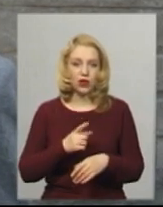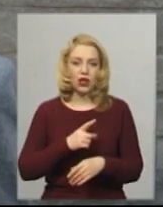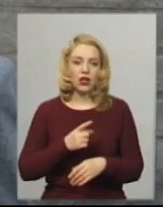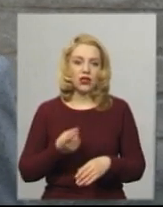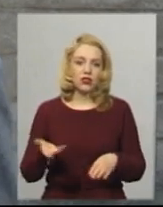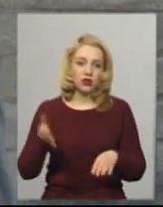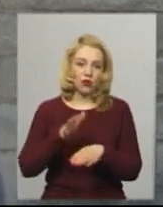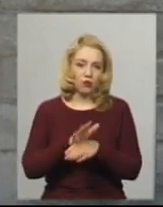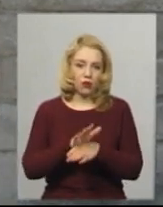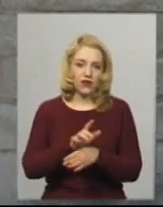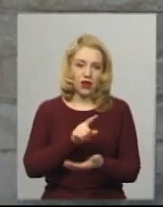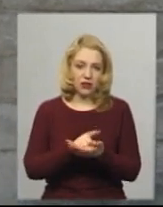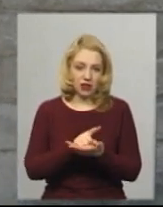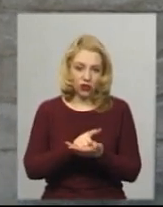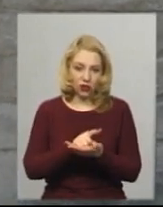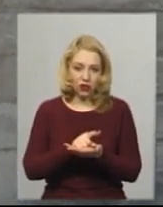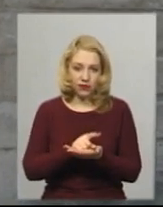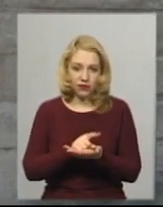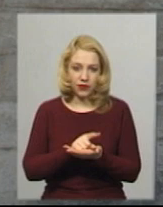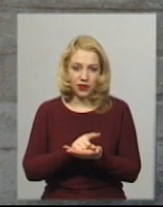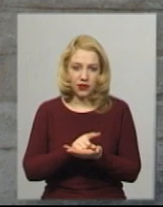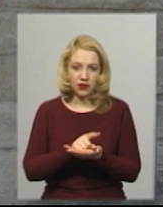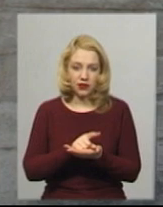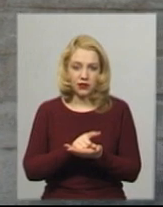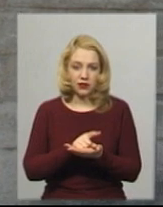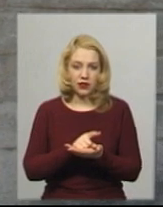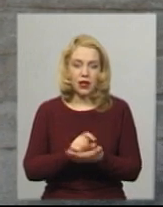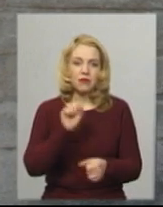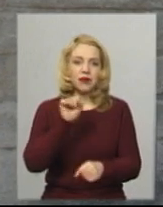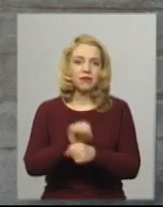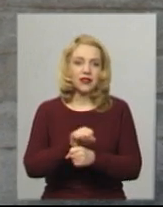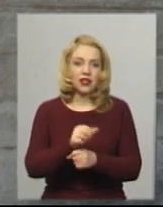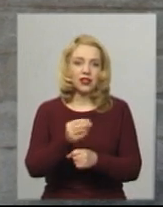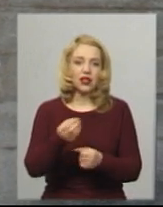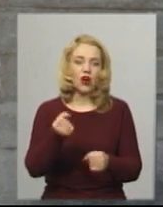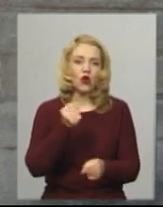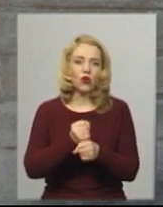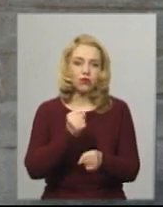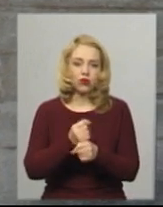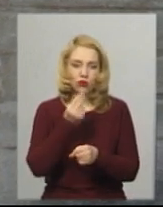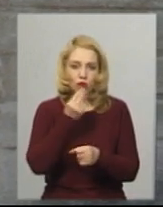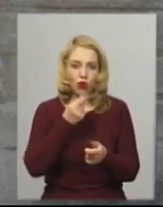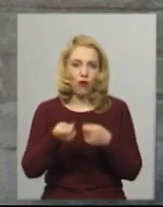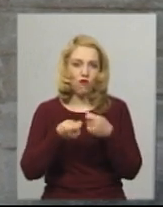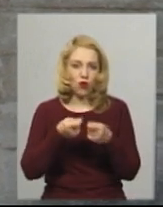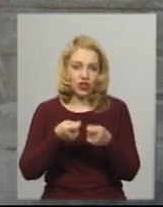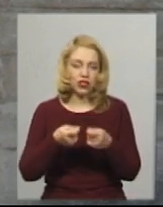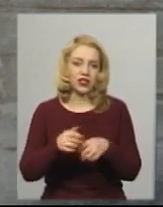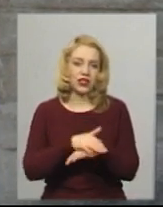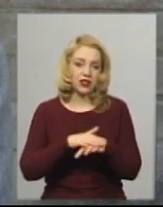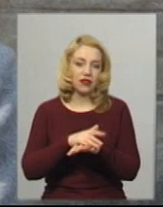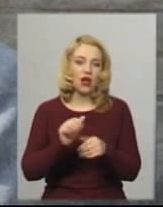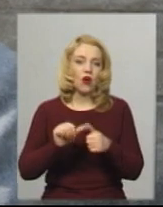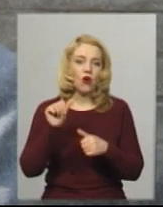органами місцевого саворядування призупинити такчасову роботу продовольчих ринків, крім тих, які здійснюють